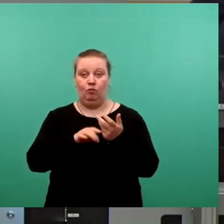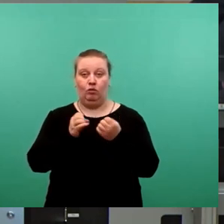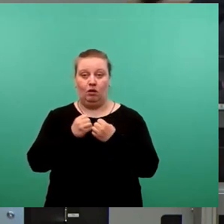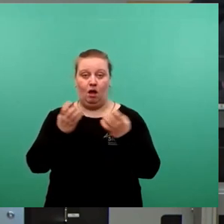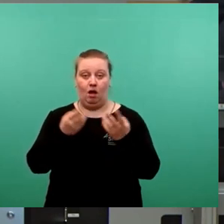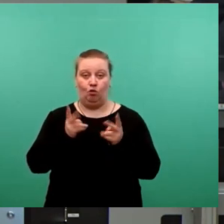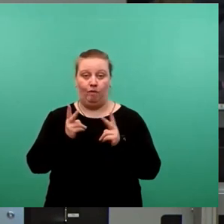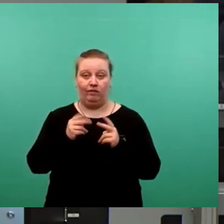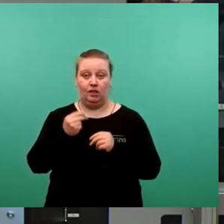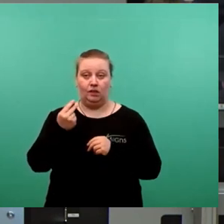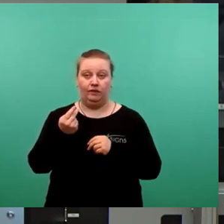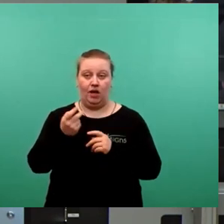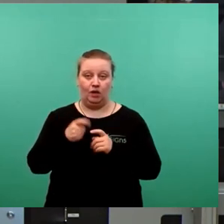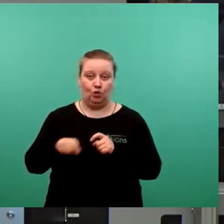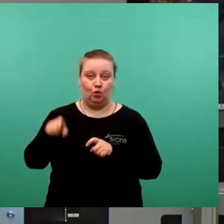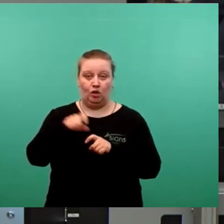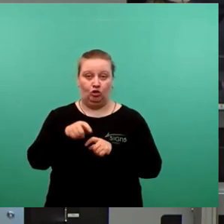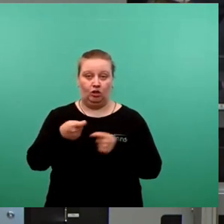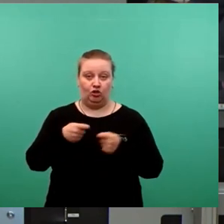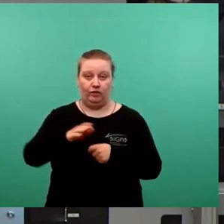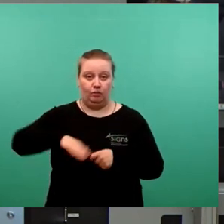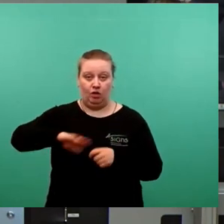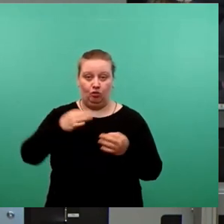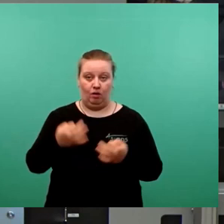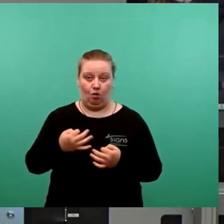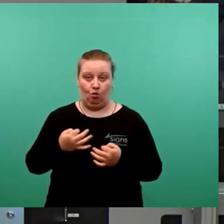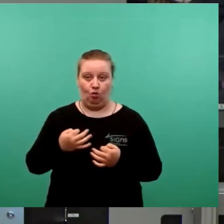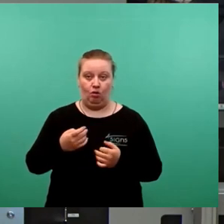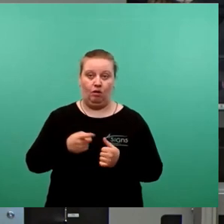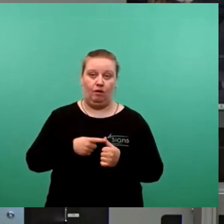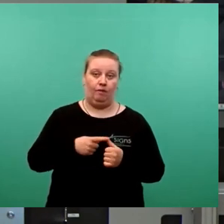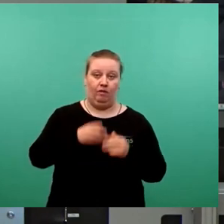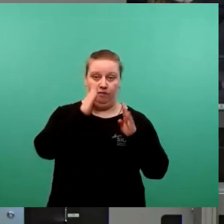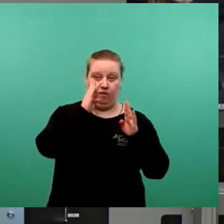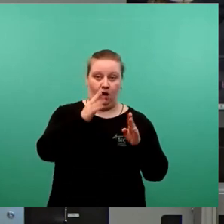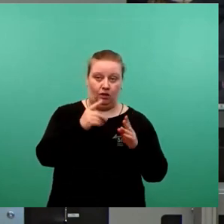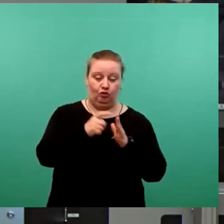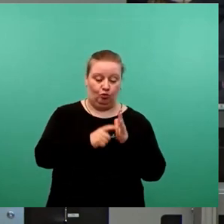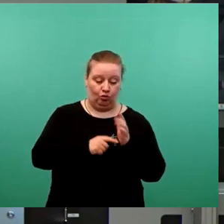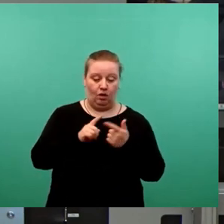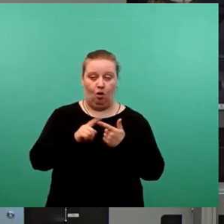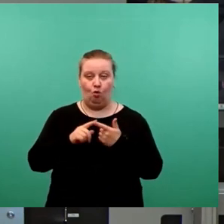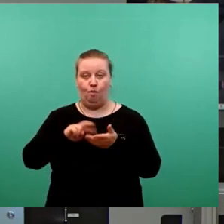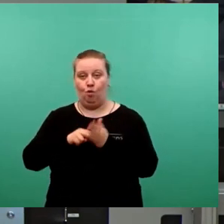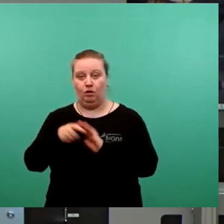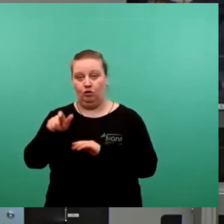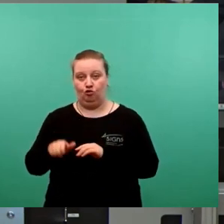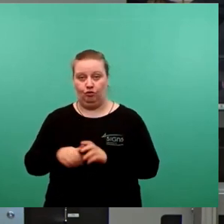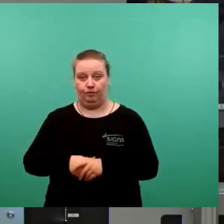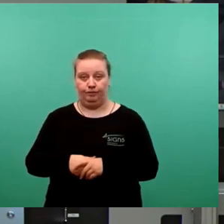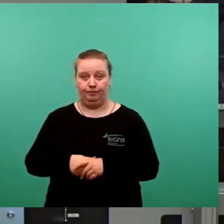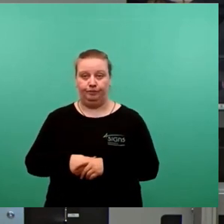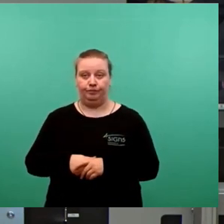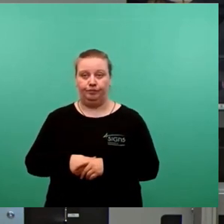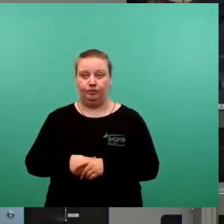zwei zusätzliche Geschäftsbereiche braucht. Sowohl fachlich ist das begründet, als auch politisch. Und es